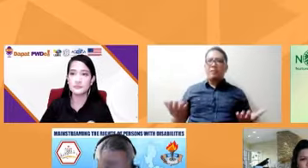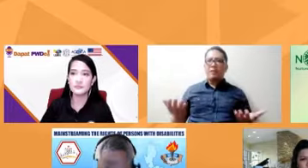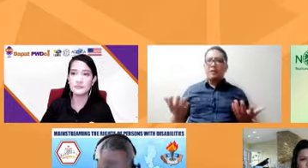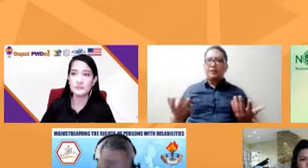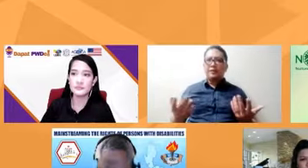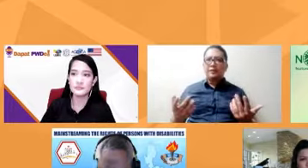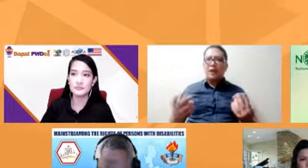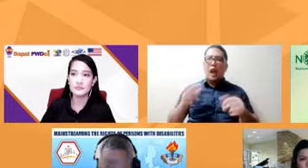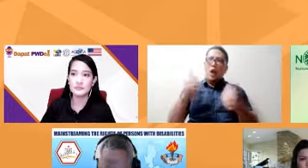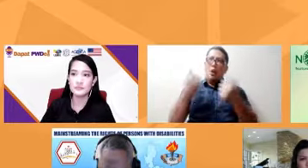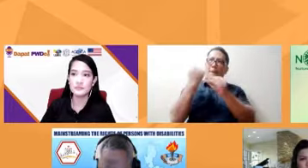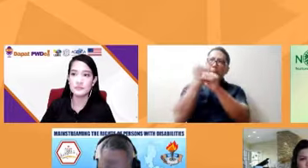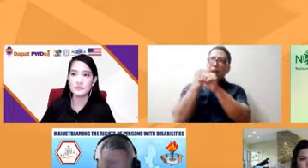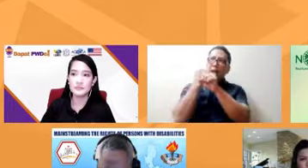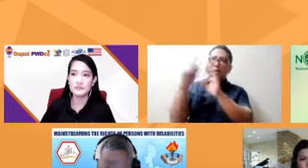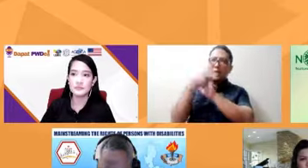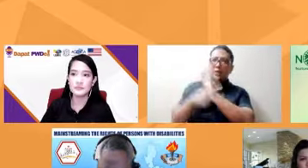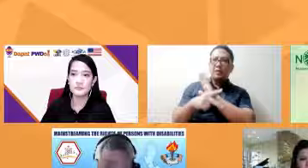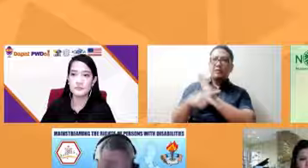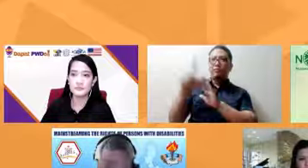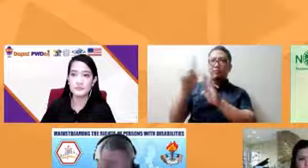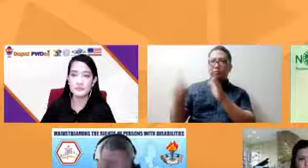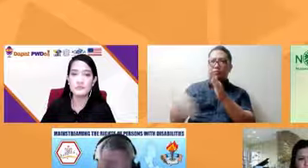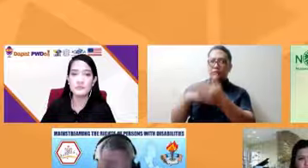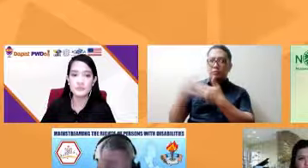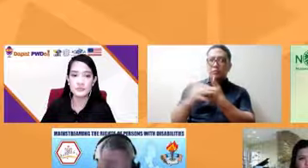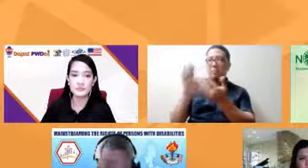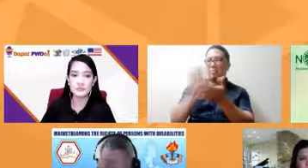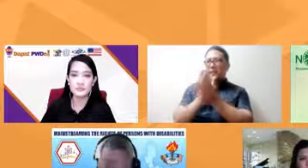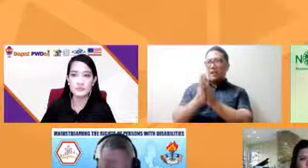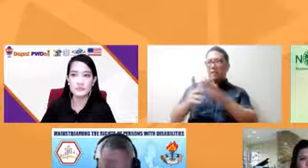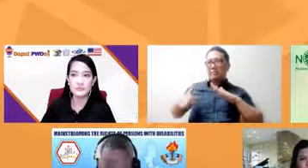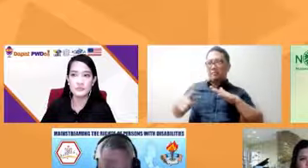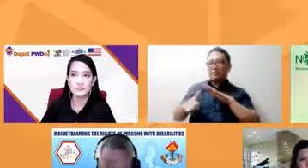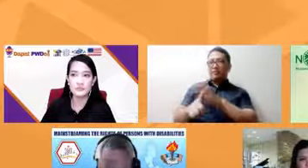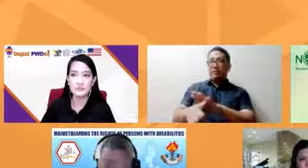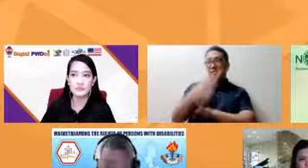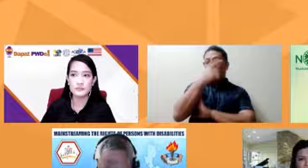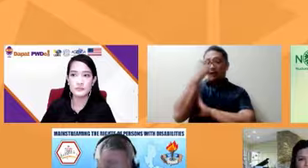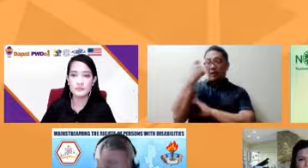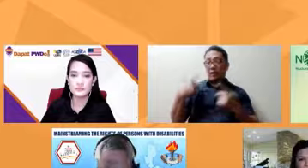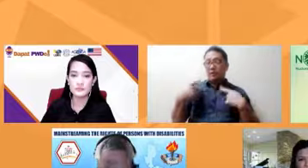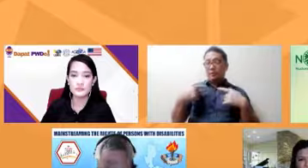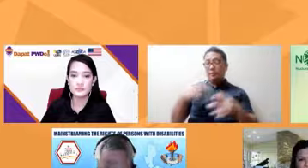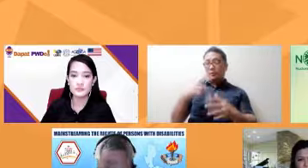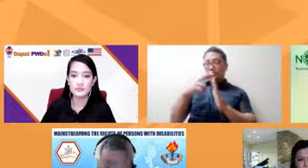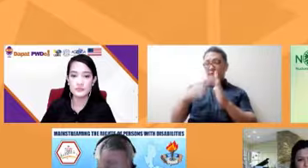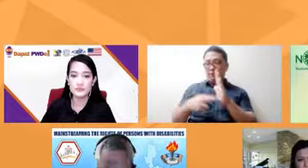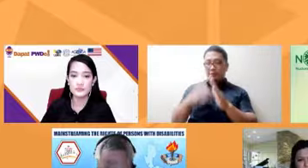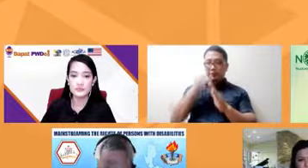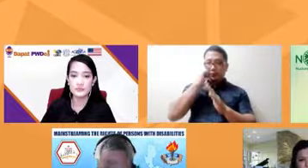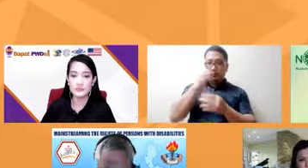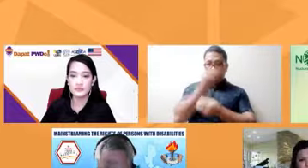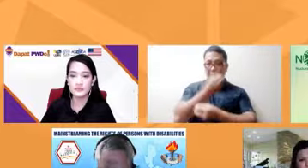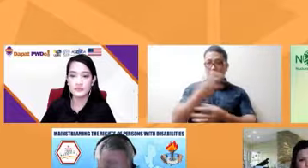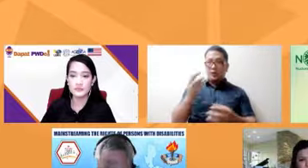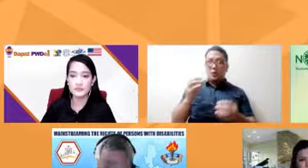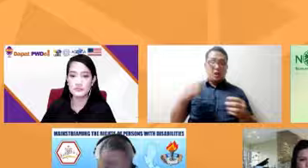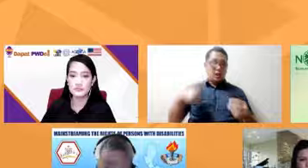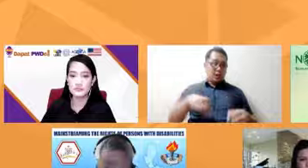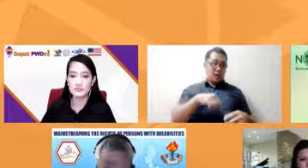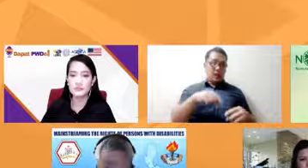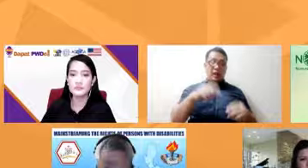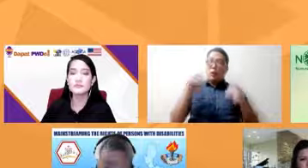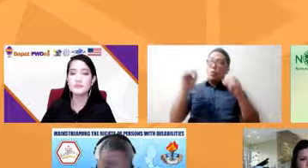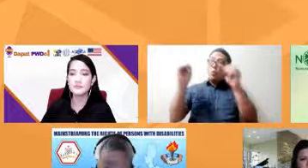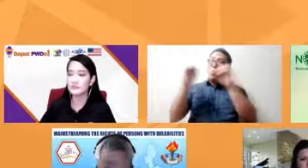and programs inclusive kasi nga meron kaming mantra na sinasabi palagi na nothing about us without us